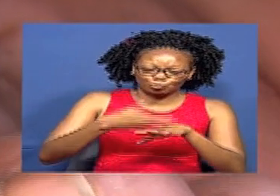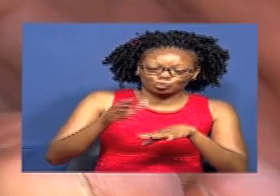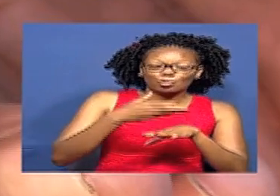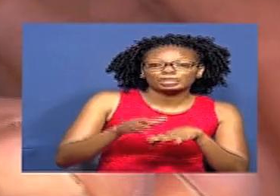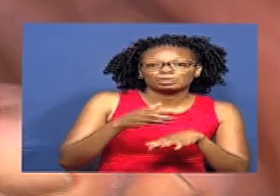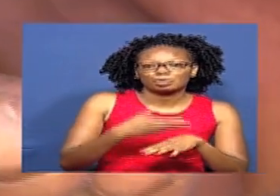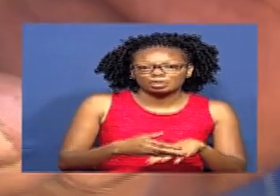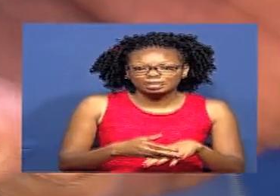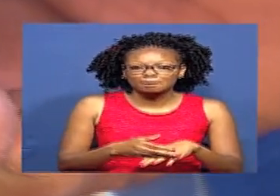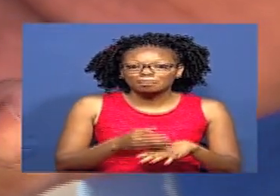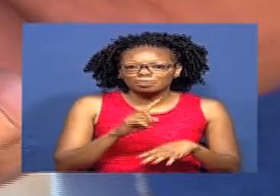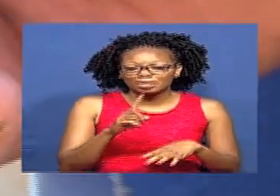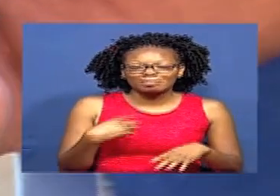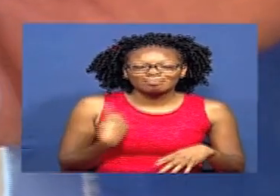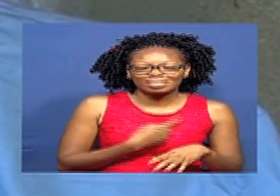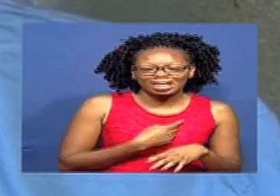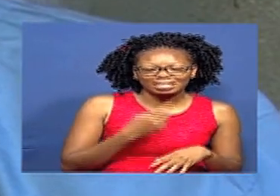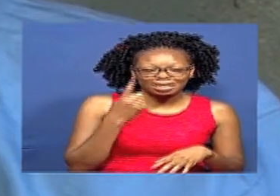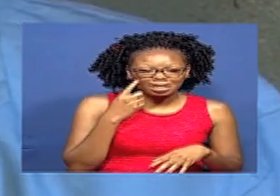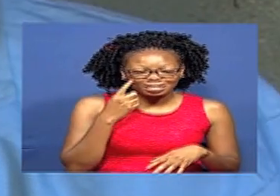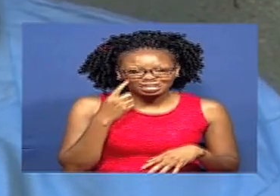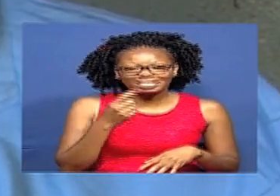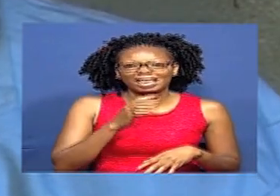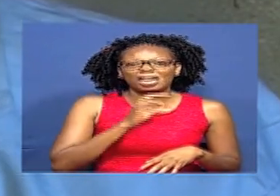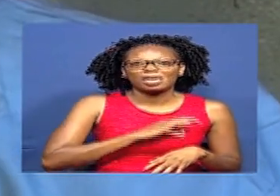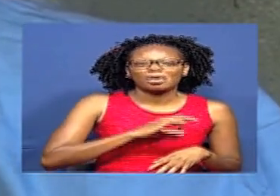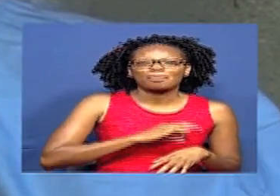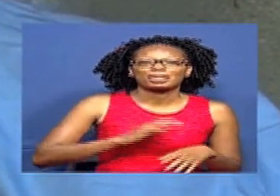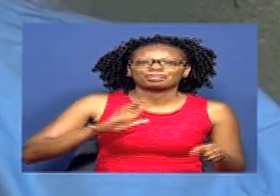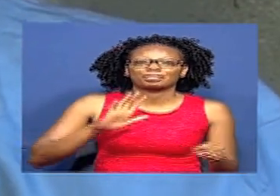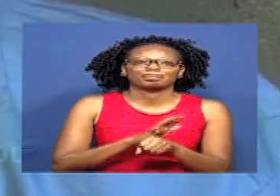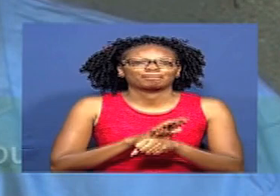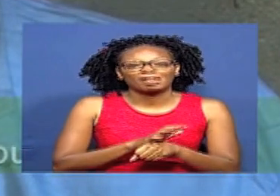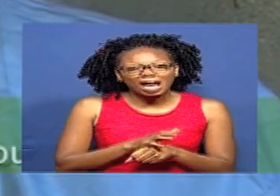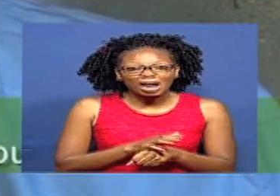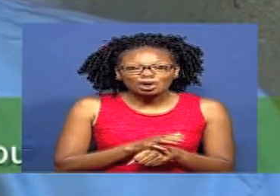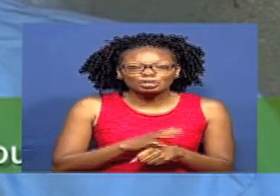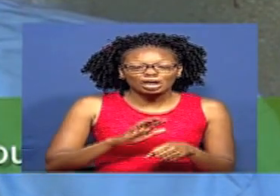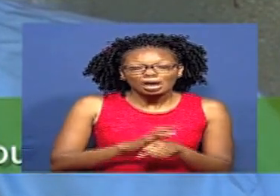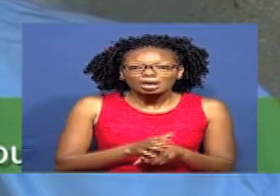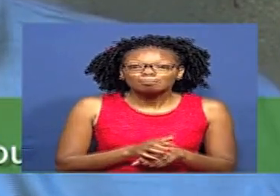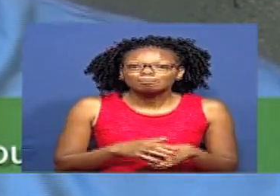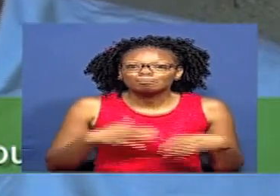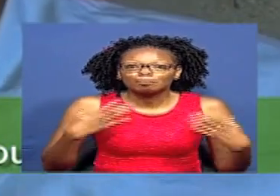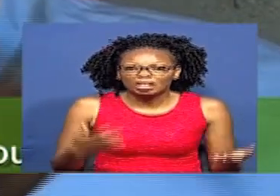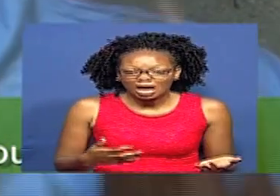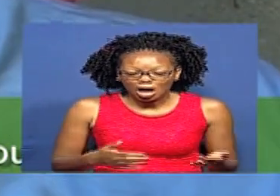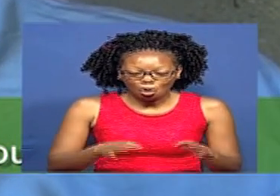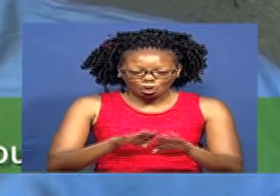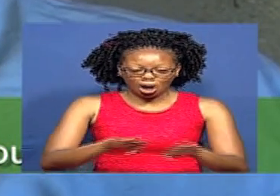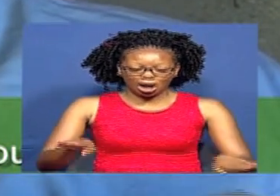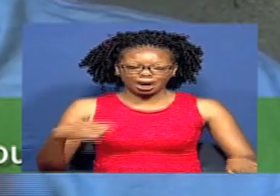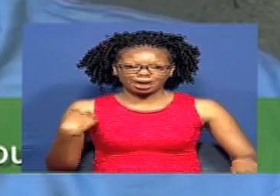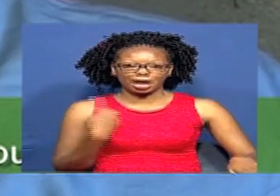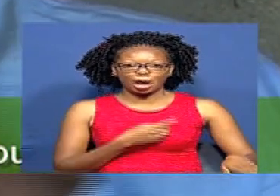kutupa Tumeona faida nyingi sana Faida ya kwanza, mashamba zetu ziuliaza kuendelea,